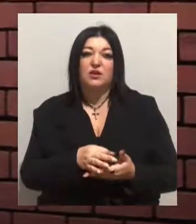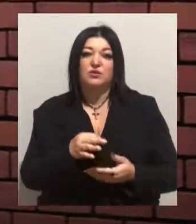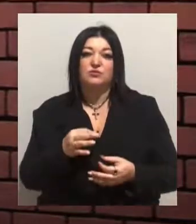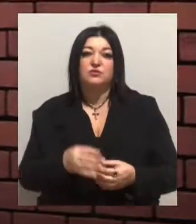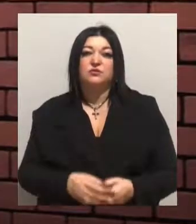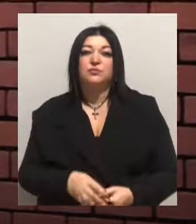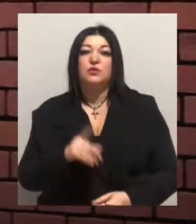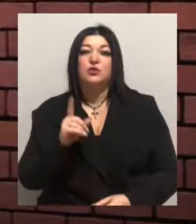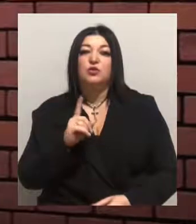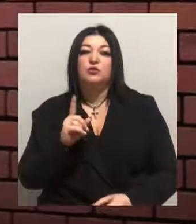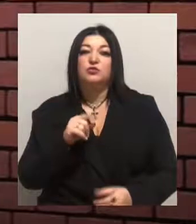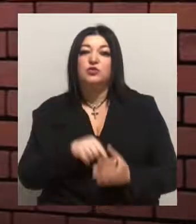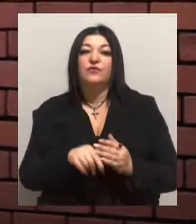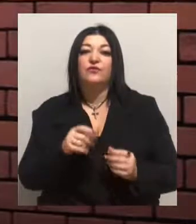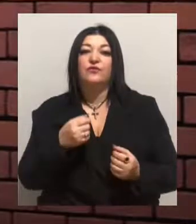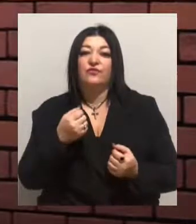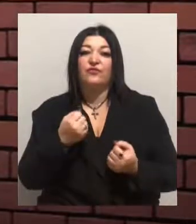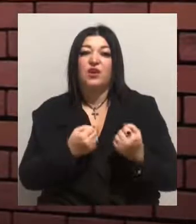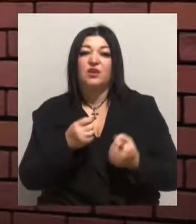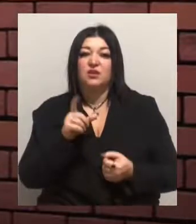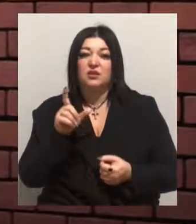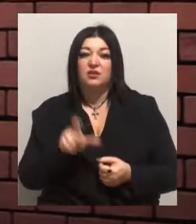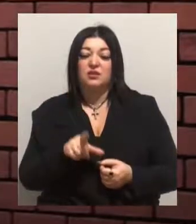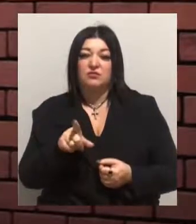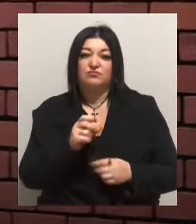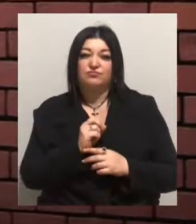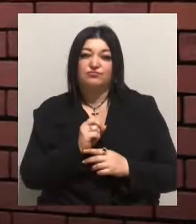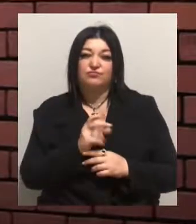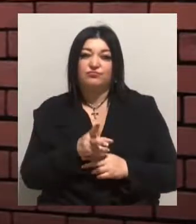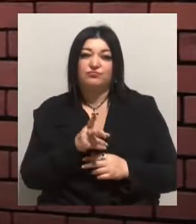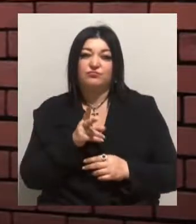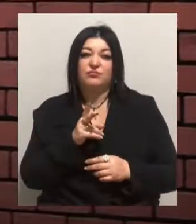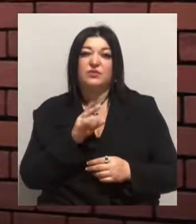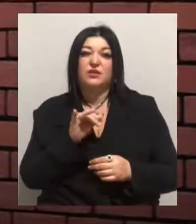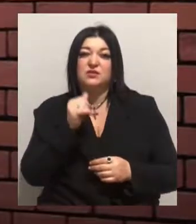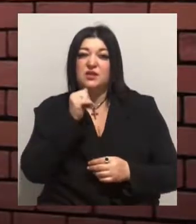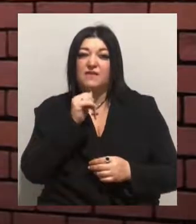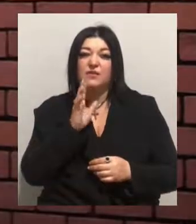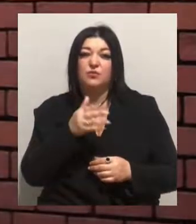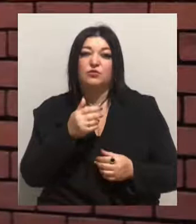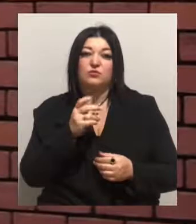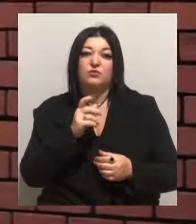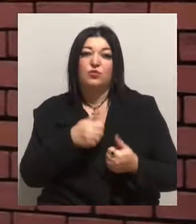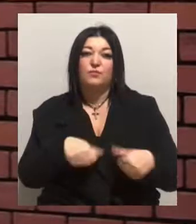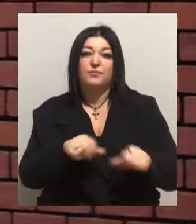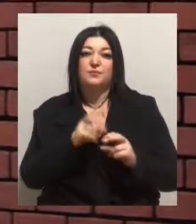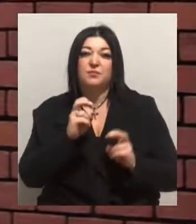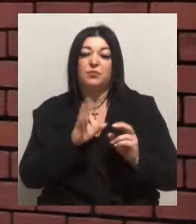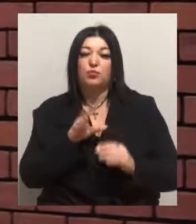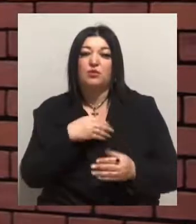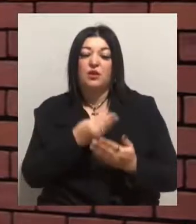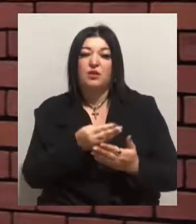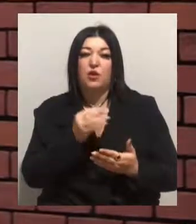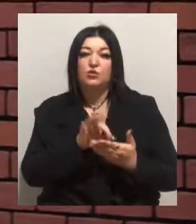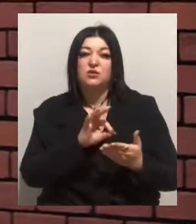водителя, на даний момент він відправлений від управління. Завтра на засідання ТК предприємства буде дана оцінка його дійсною